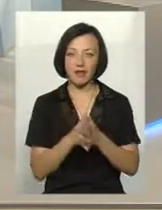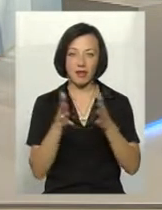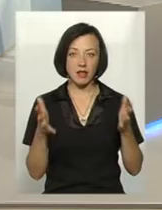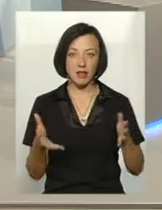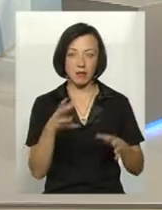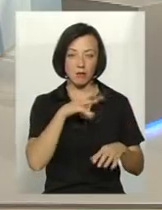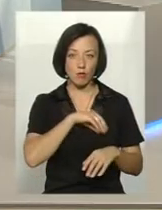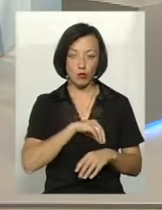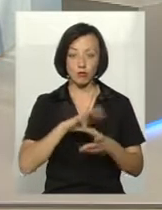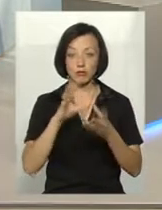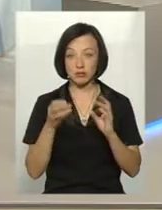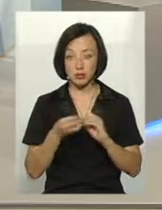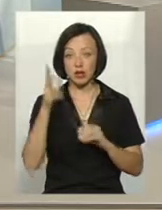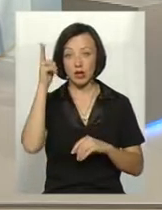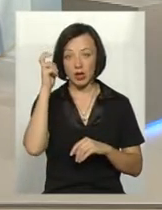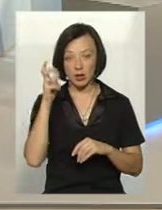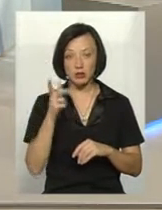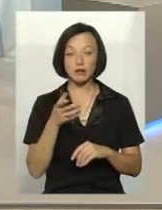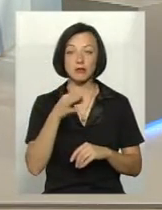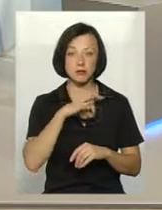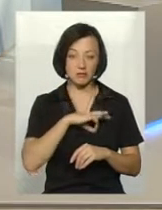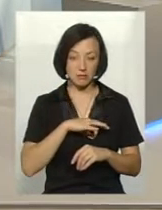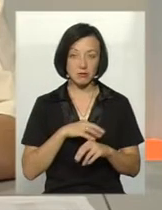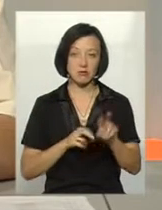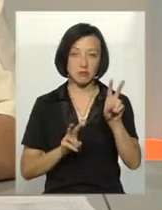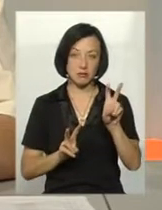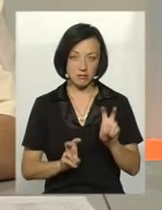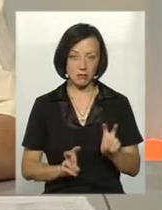прибуток. Хоч, в принципі, гречка дуже рентабельна культура.